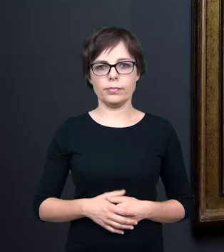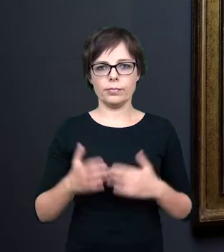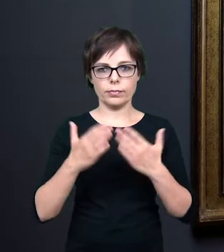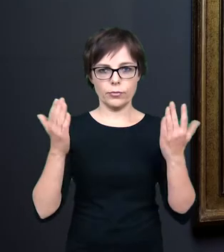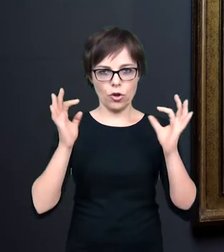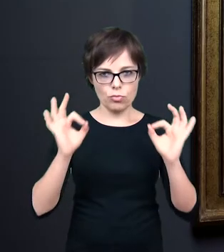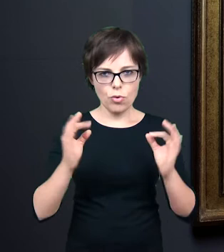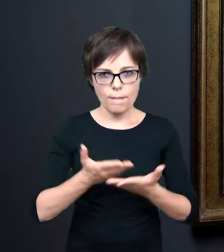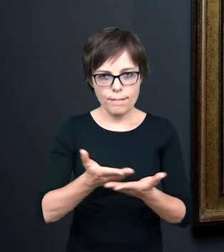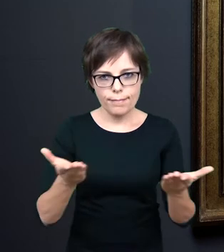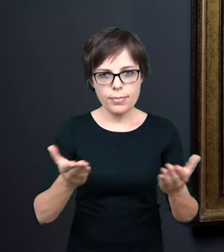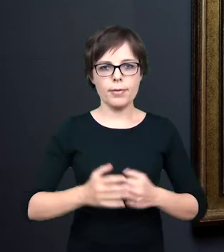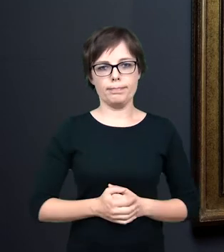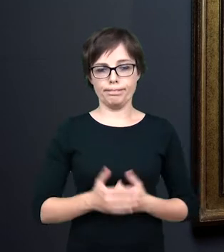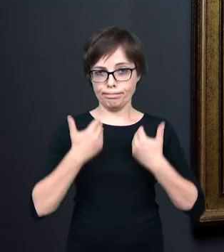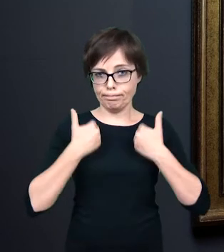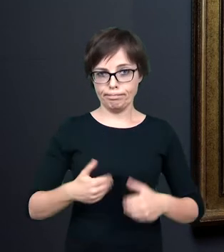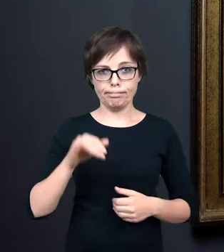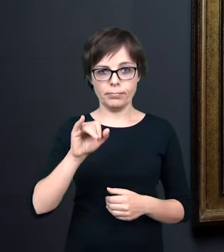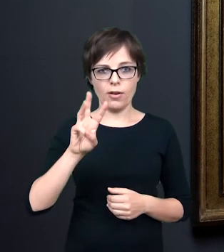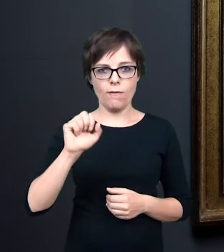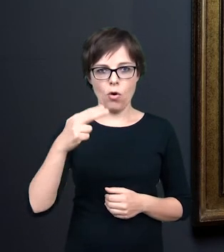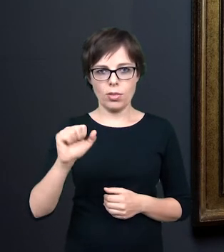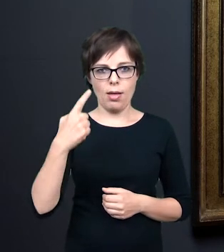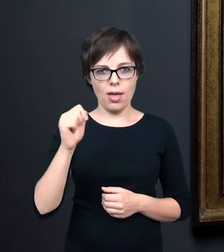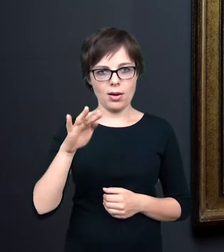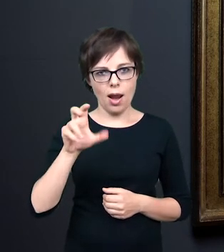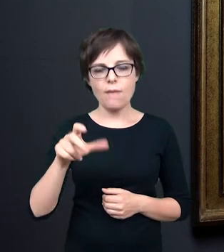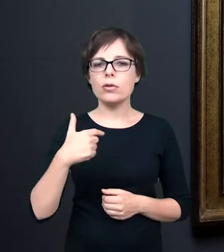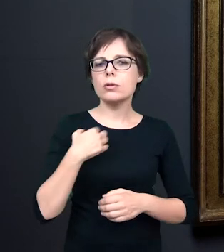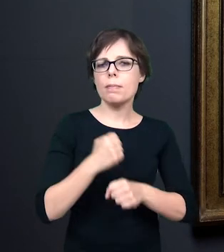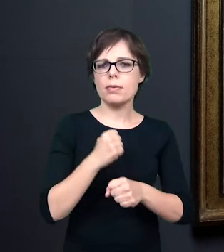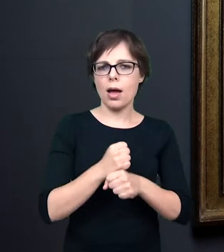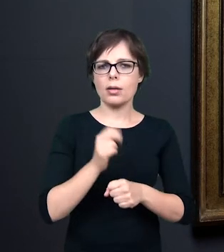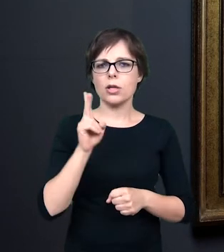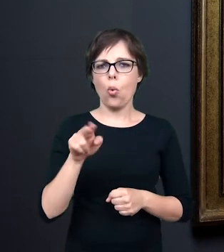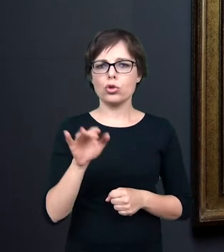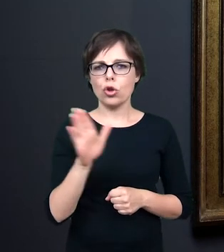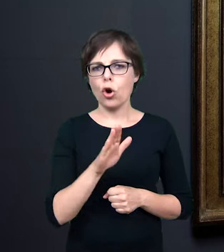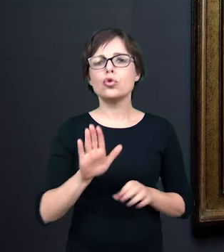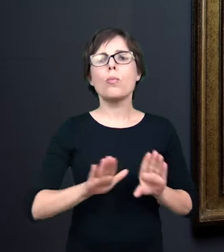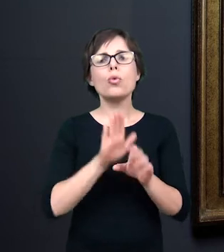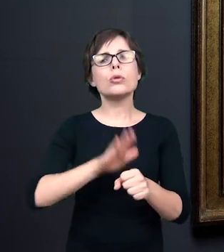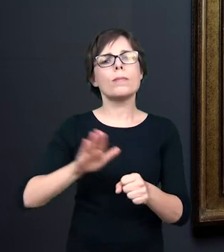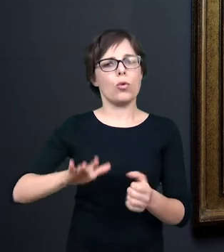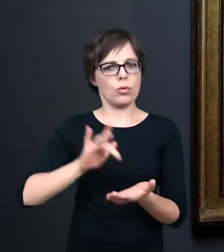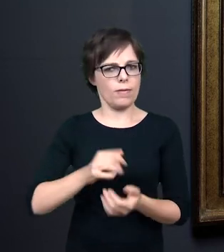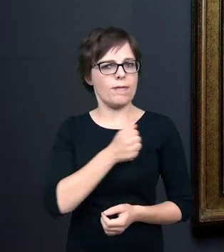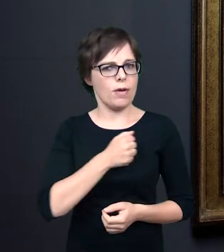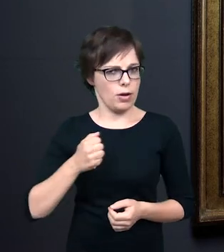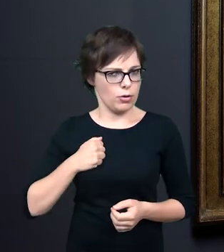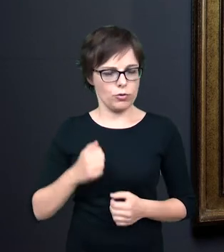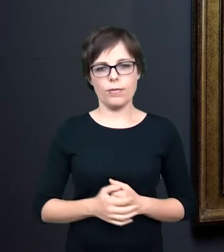Dzień dobry Państwu, nazywam się Iwona Danielewicz, jestem kustoszem w Muzeum Narodowego w